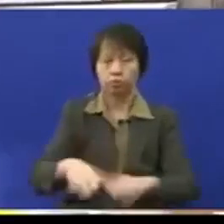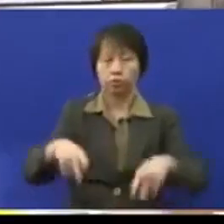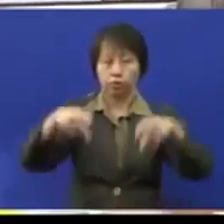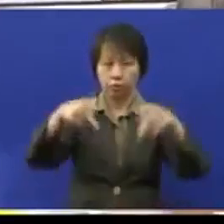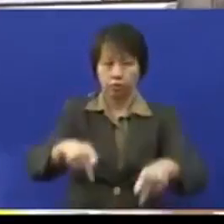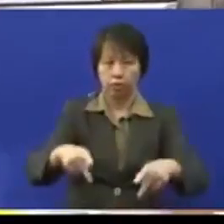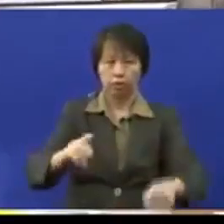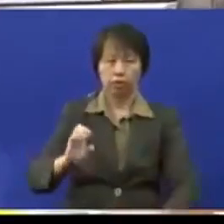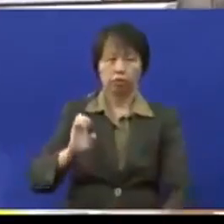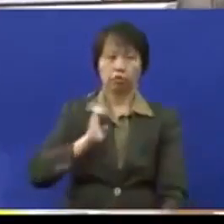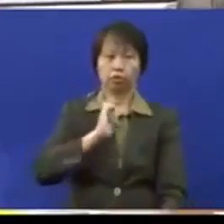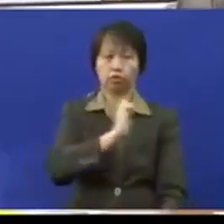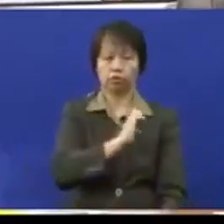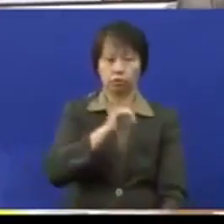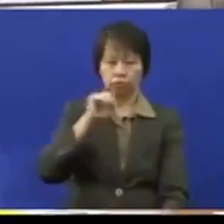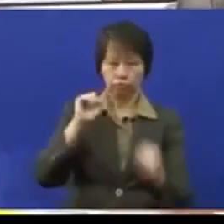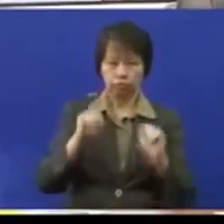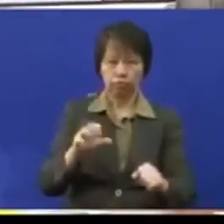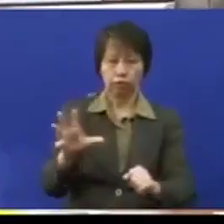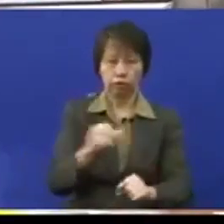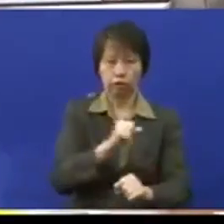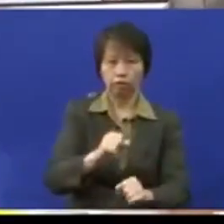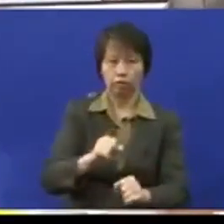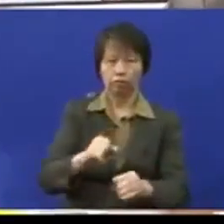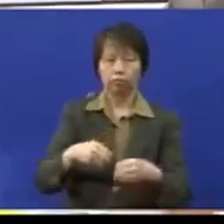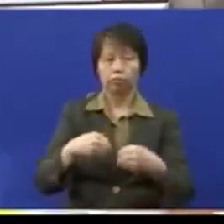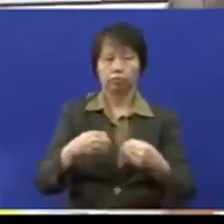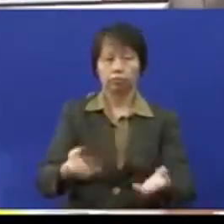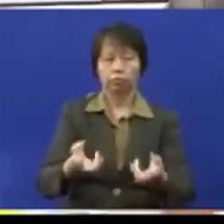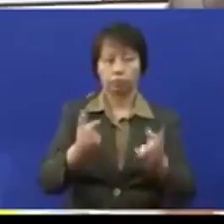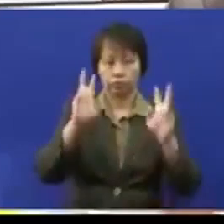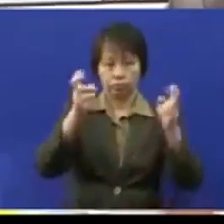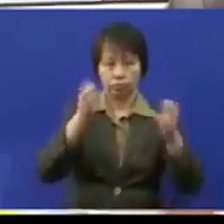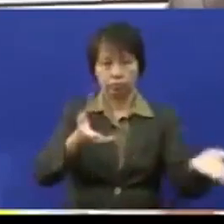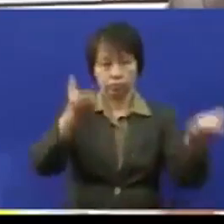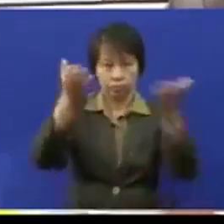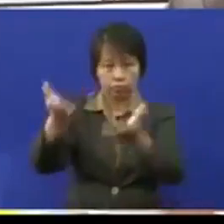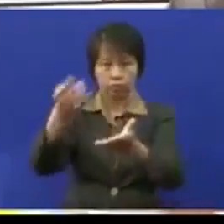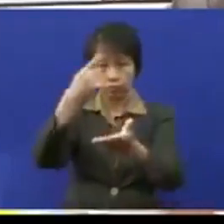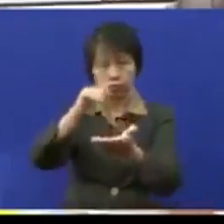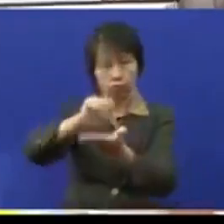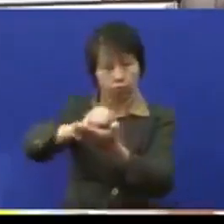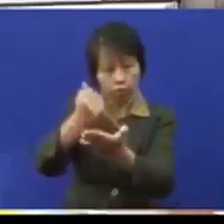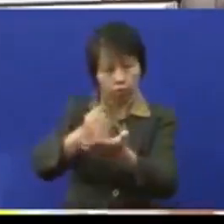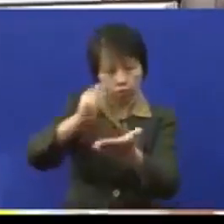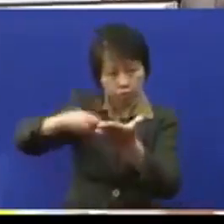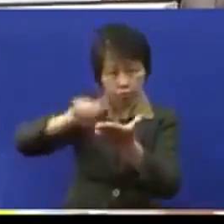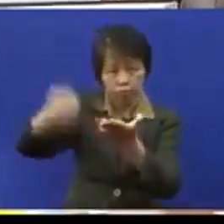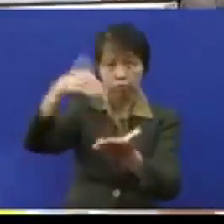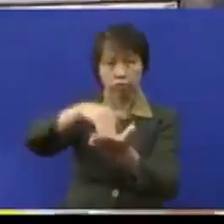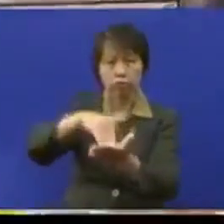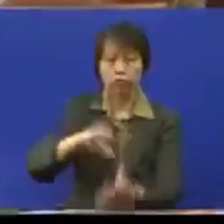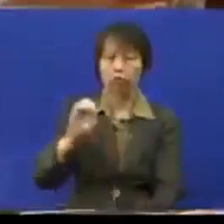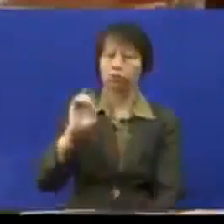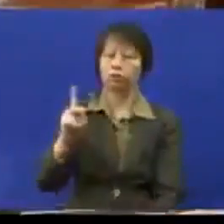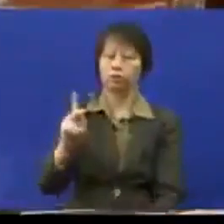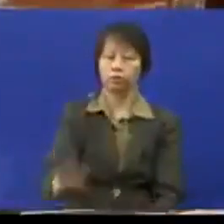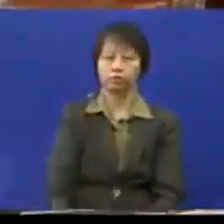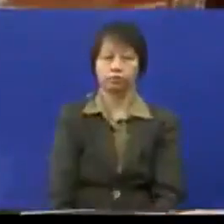SKO boleh mengambil memberi makna kepada usul ini dengan membuat audit sekian terima kasih baiklah Sementer